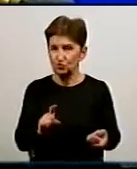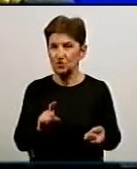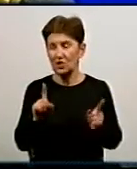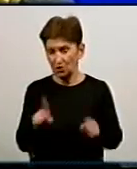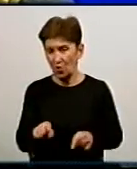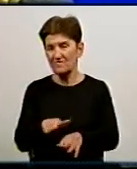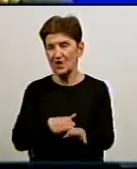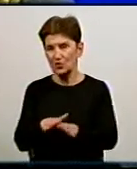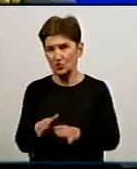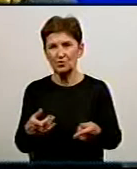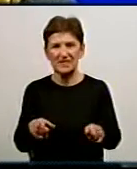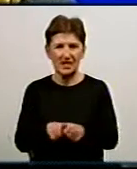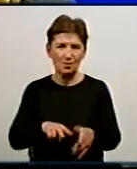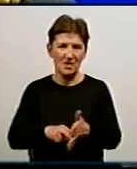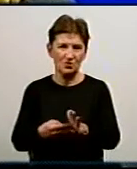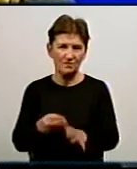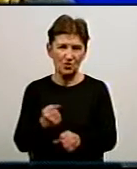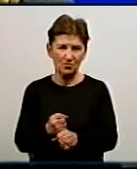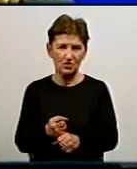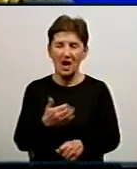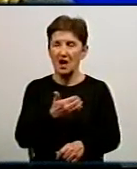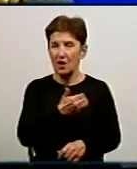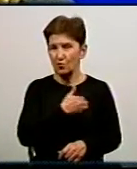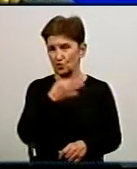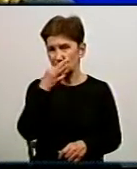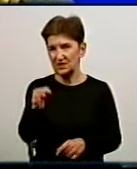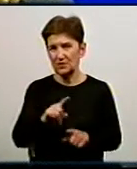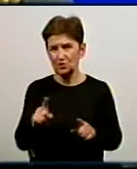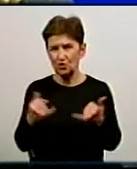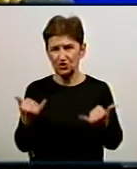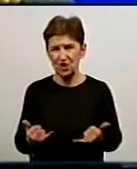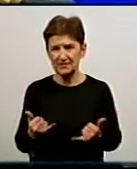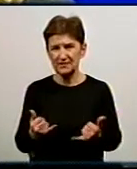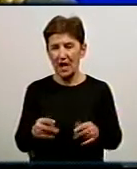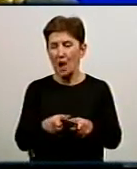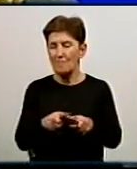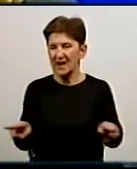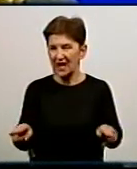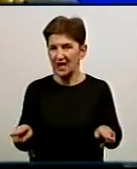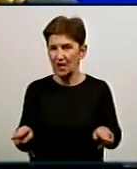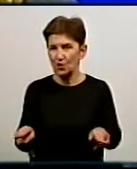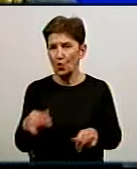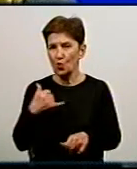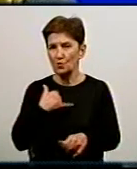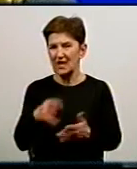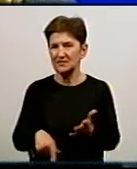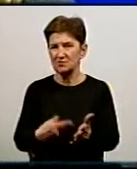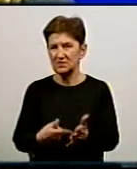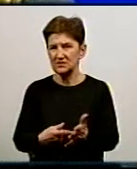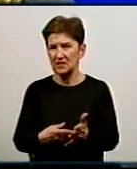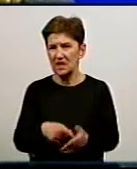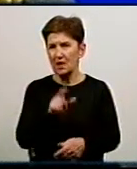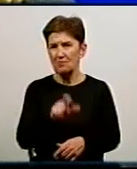виконуються такі планові роботи. Хочу сказати, що зараз паралельно з цими роботами в нас зараз в місті, мабуть,